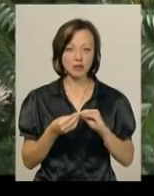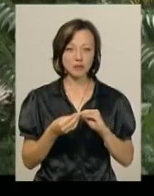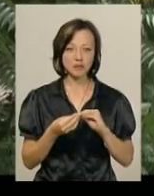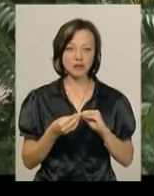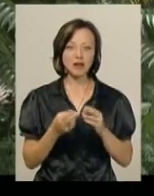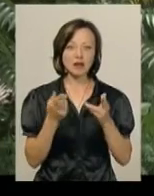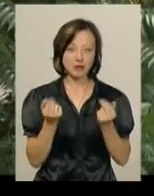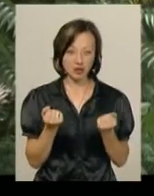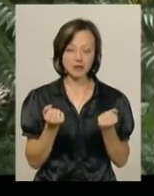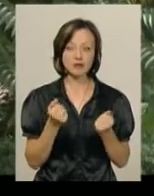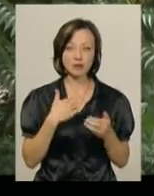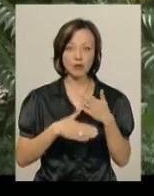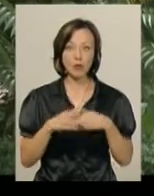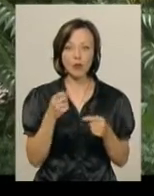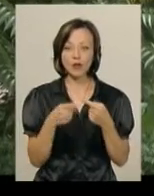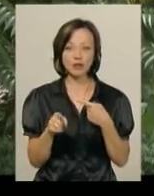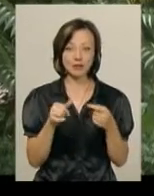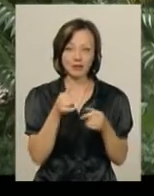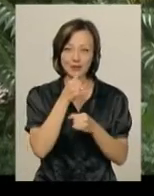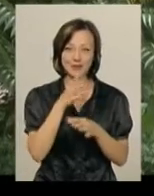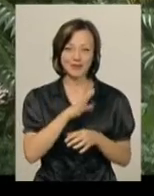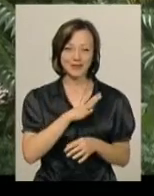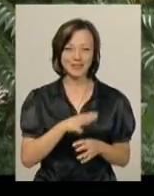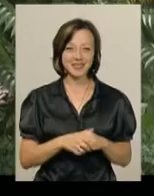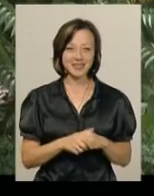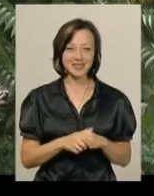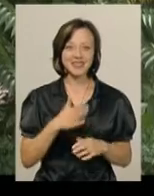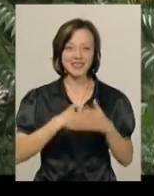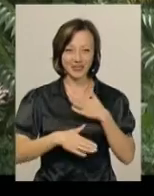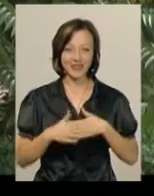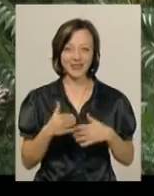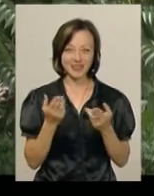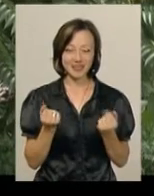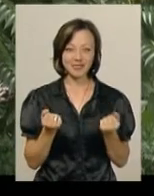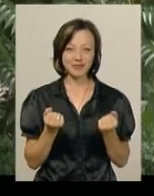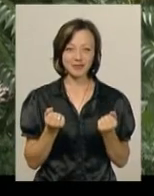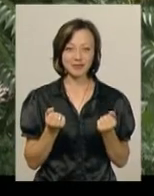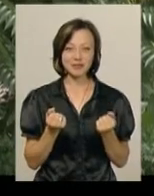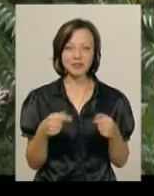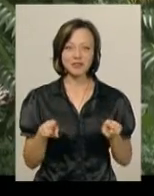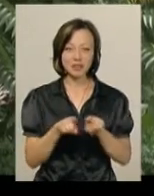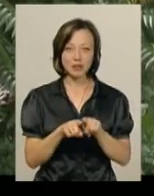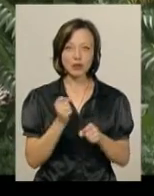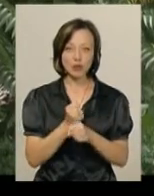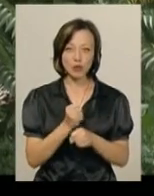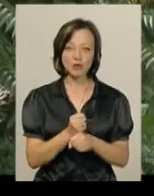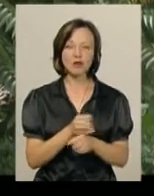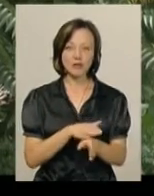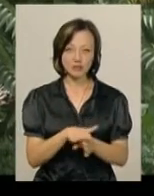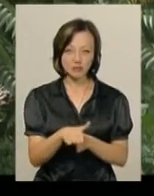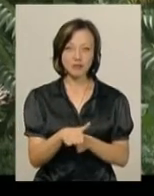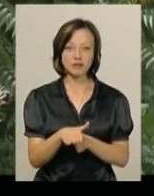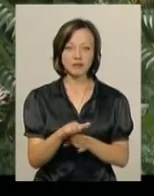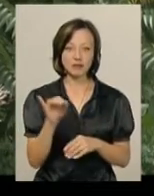Ну, то так, а по-іншому і не буває, напевно, що задоволена, все-таки робота пророблена,